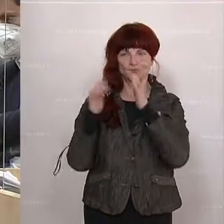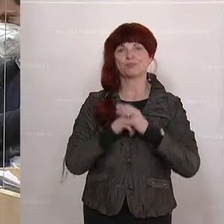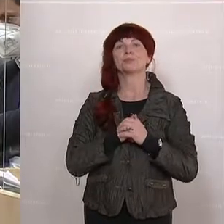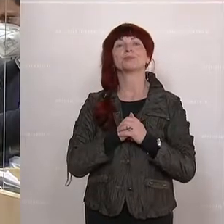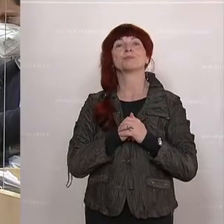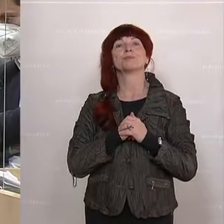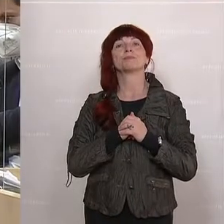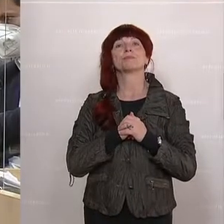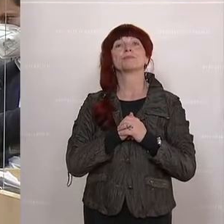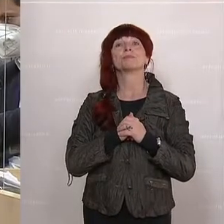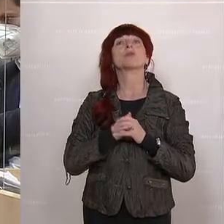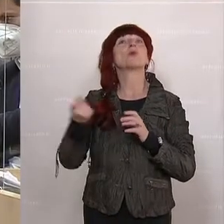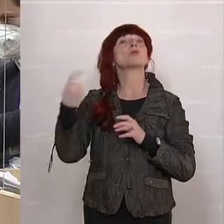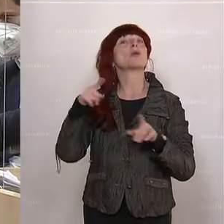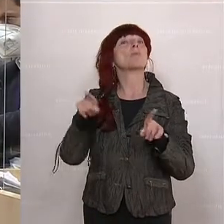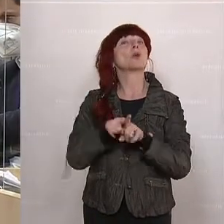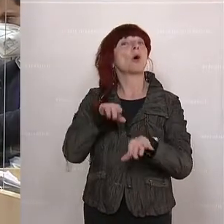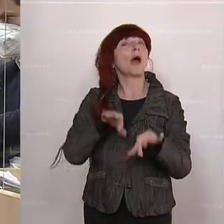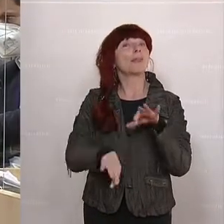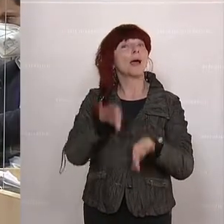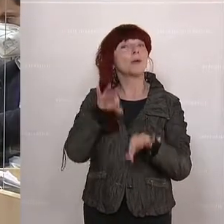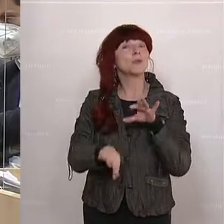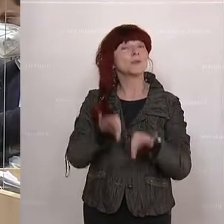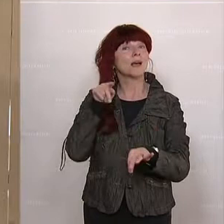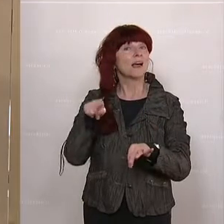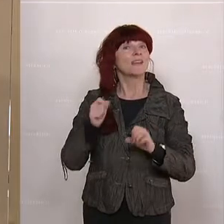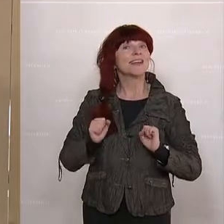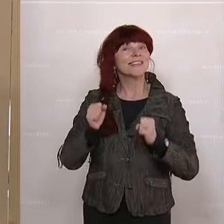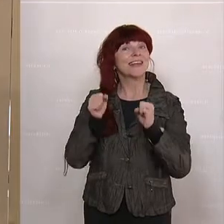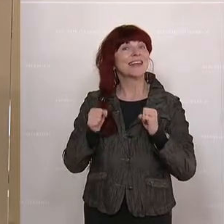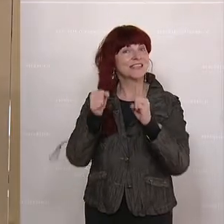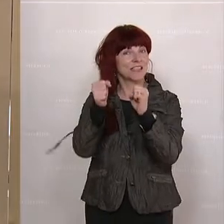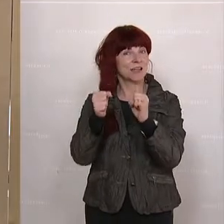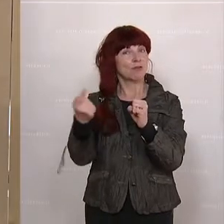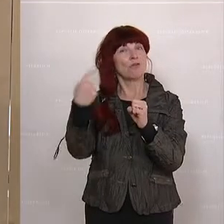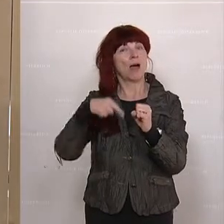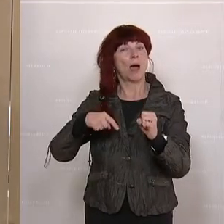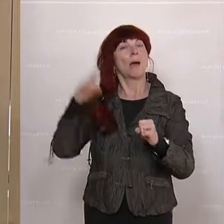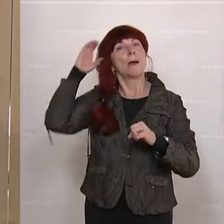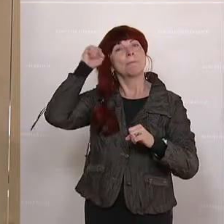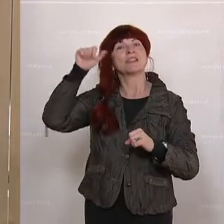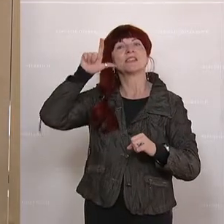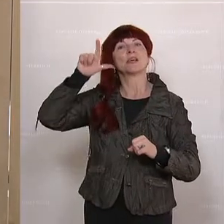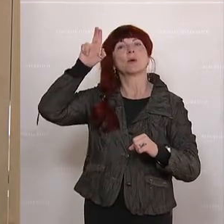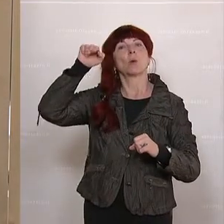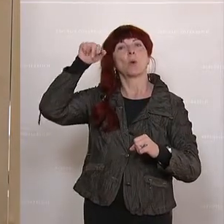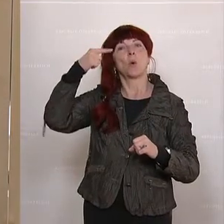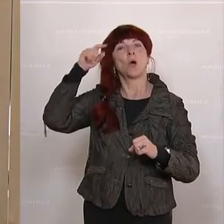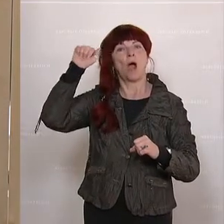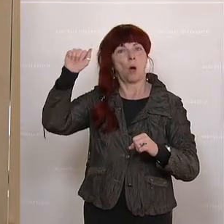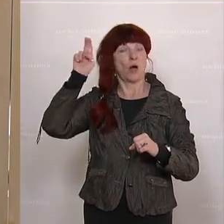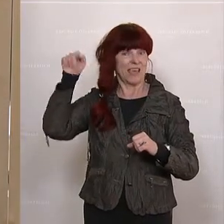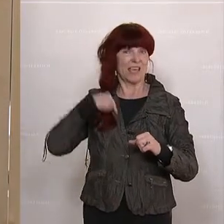Und da kommen wir auch zur Analyse. Das ist eine Initiative ausgehend aus dem Bezirk Lungau. Ich wohne im Nachbarbezirk, im Bezirk Murau.